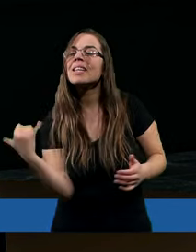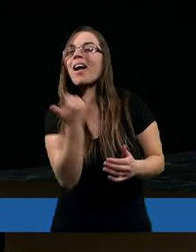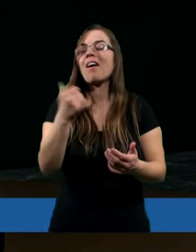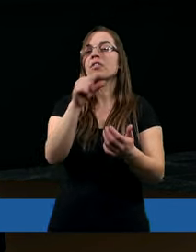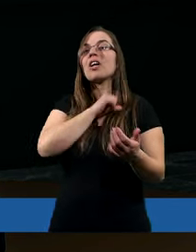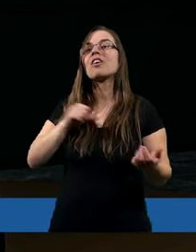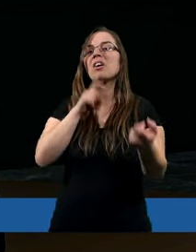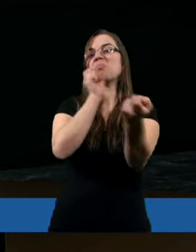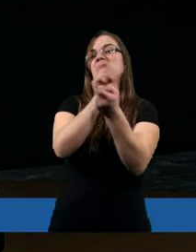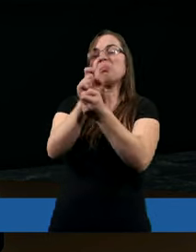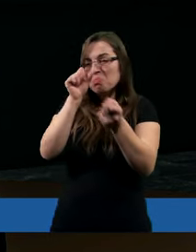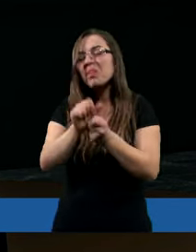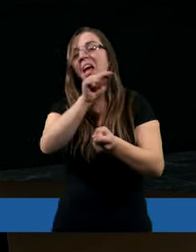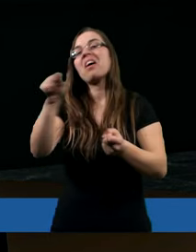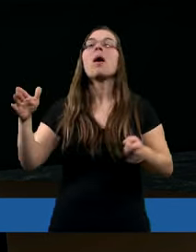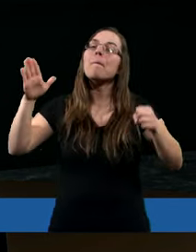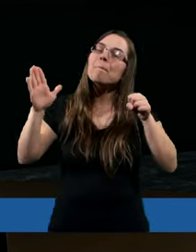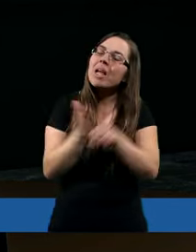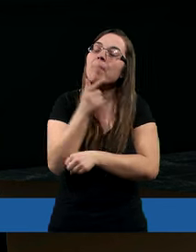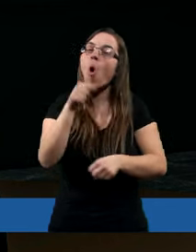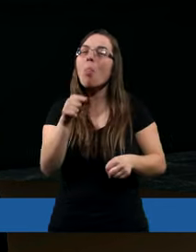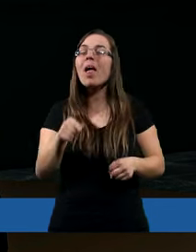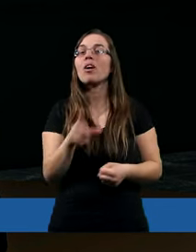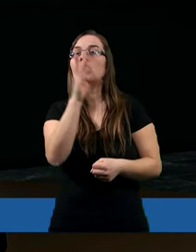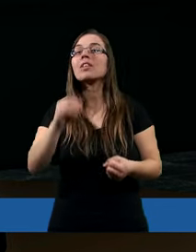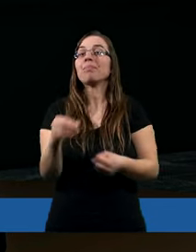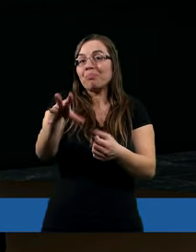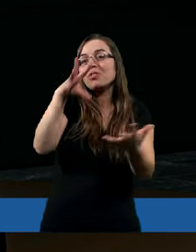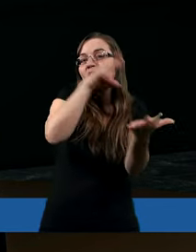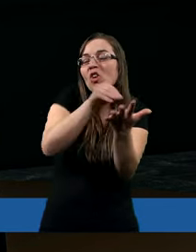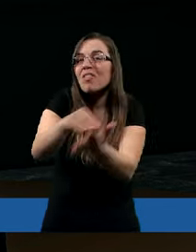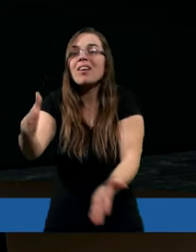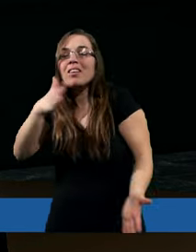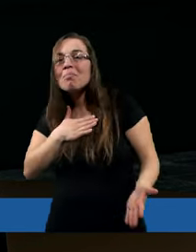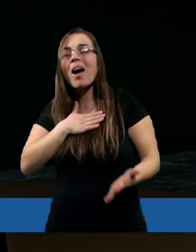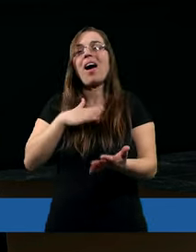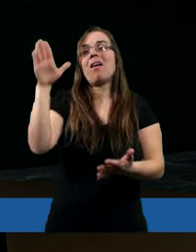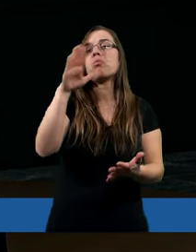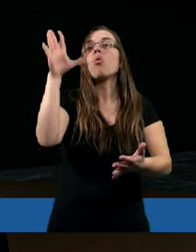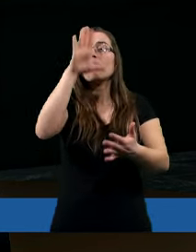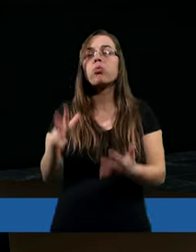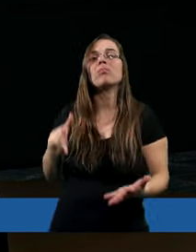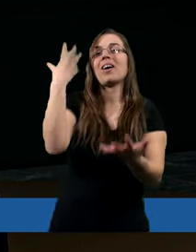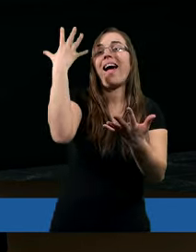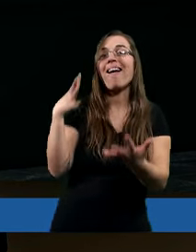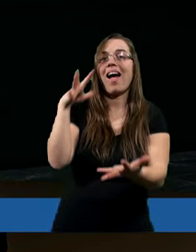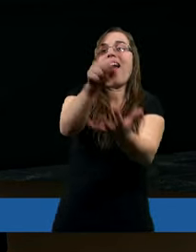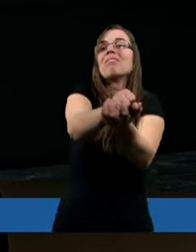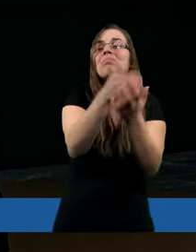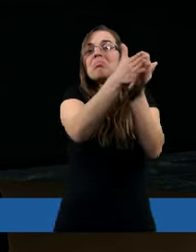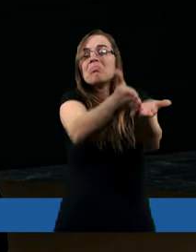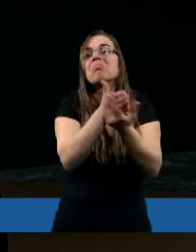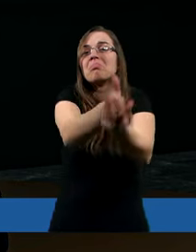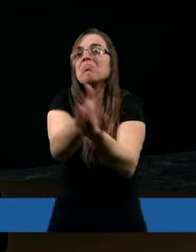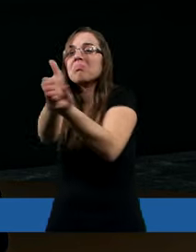sprzeciwiacie się. Mimo tego, że były doświadczenia z Bogiem, że Bóg wyciągał rękę, ratował, prowadził